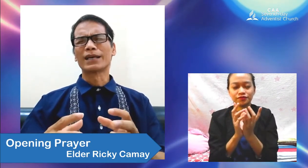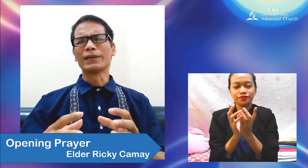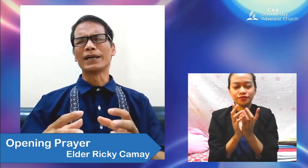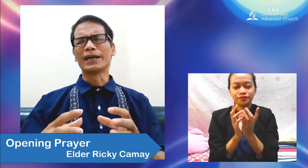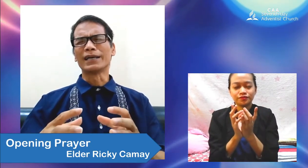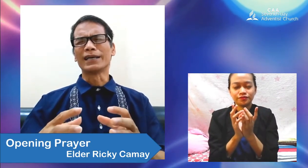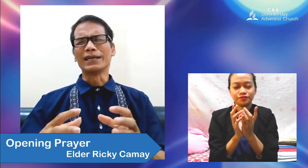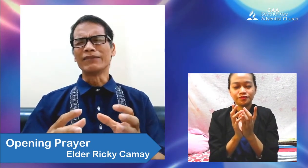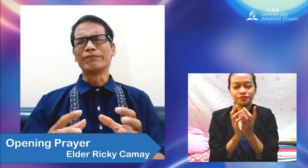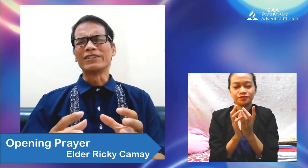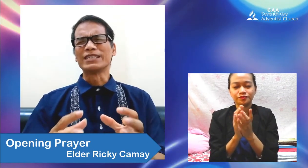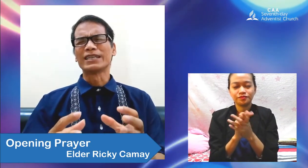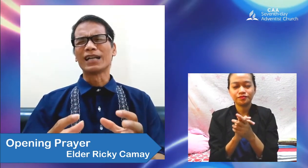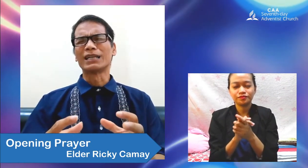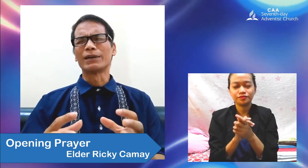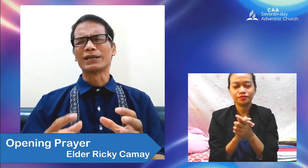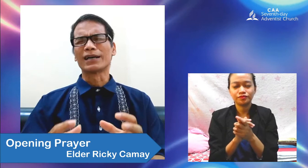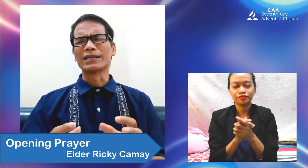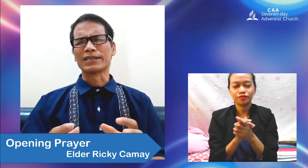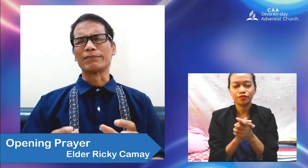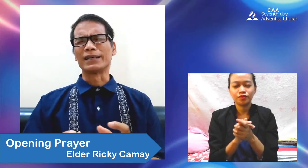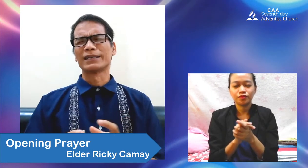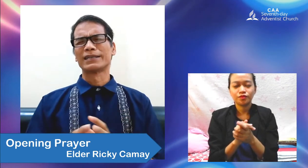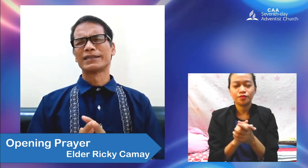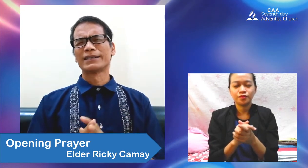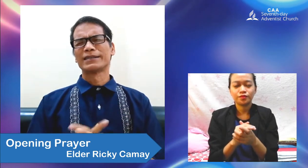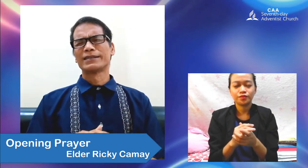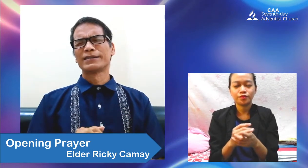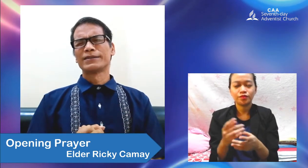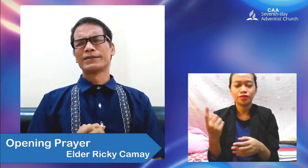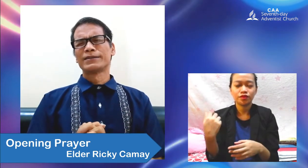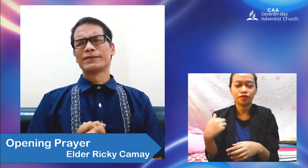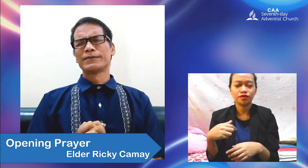Bagamat kami ay hindi physical na magkakasama.